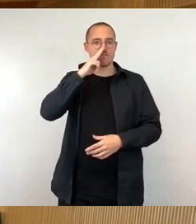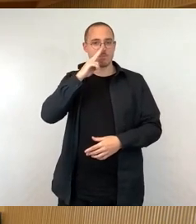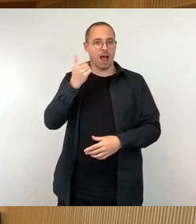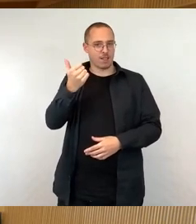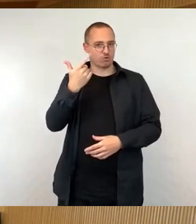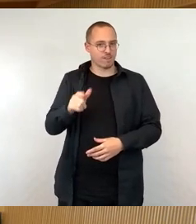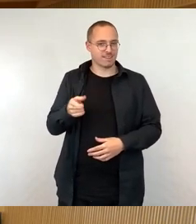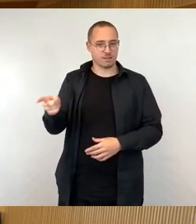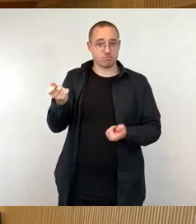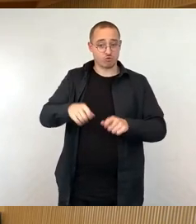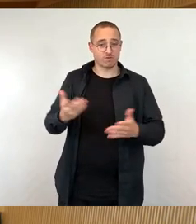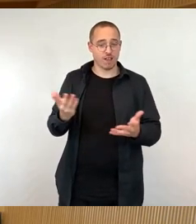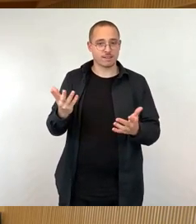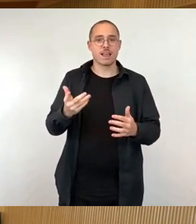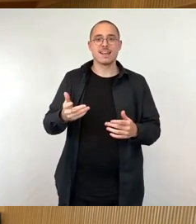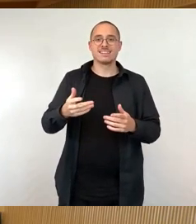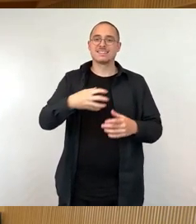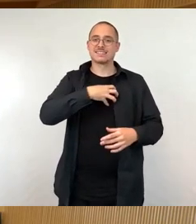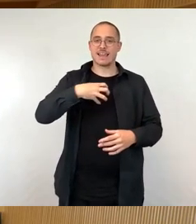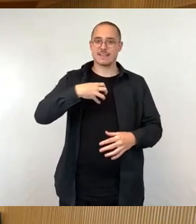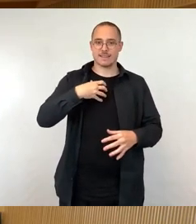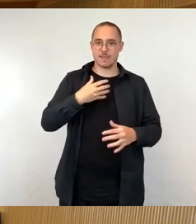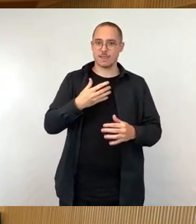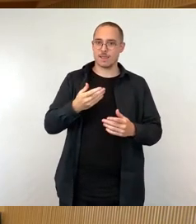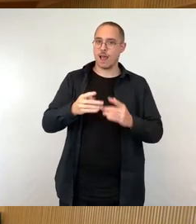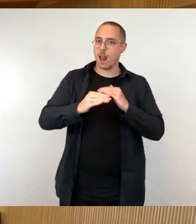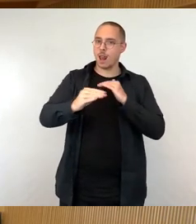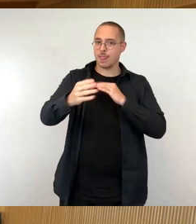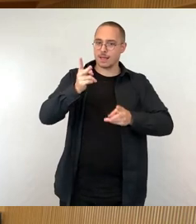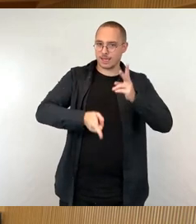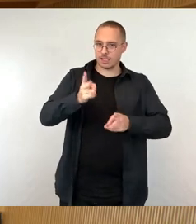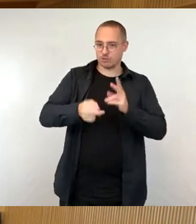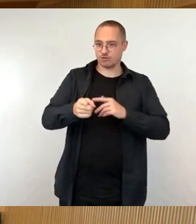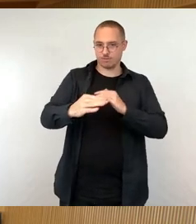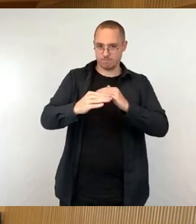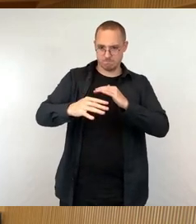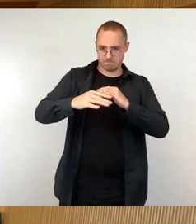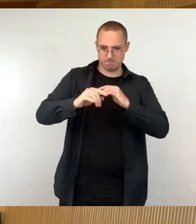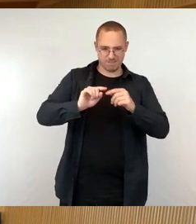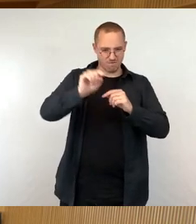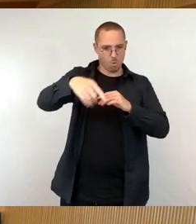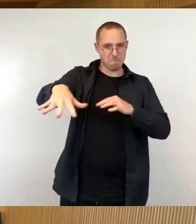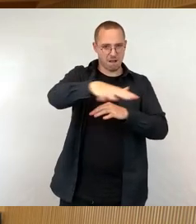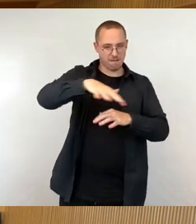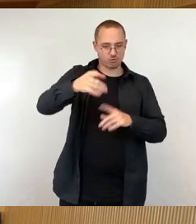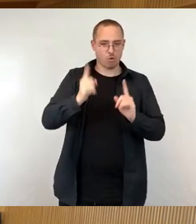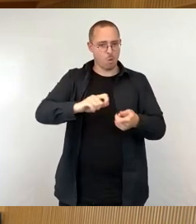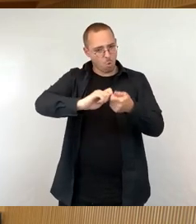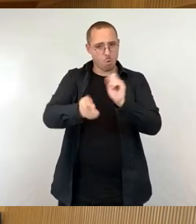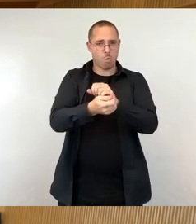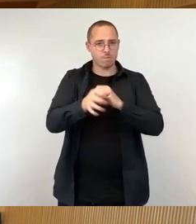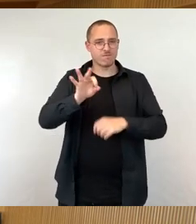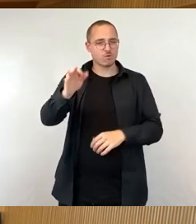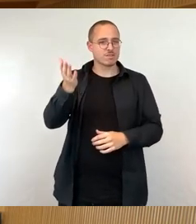Landgericht zu einem Gedenkort für die dort ermordete Mawa El-Shabini umgestaltet werden soll. Beschlossen wurde die Umbenennung des Parks,